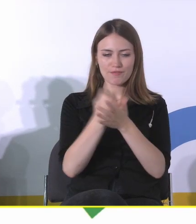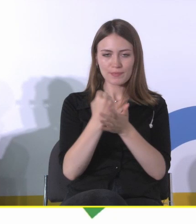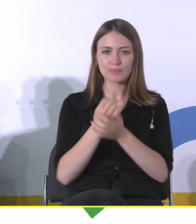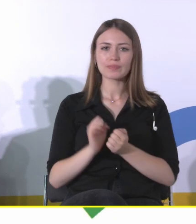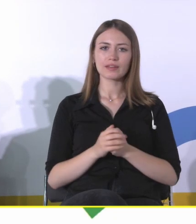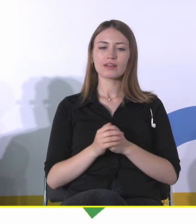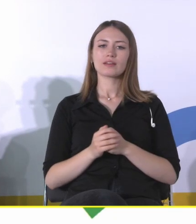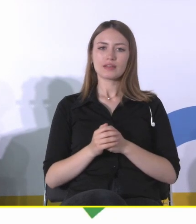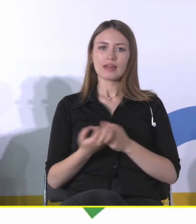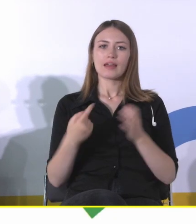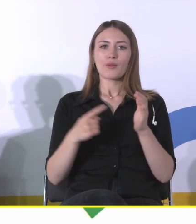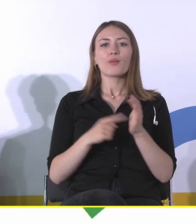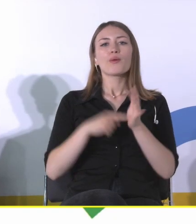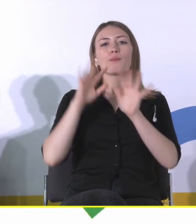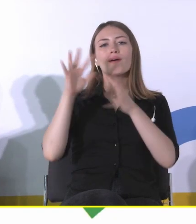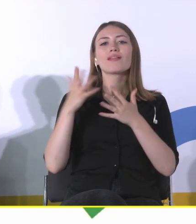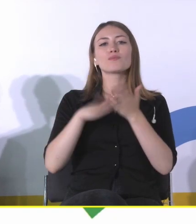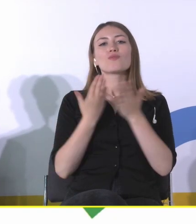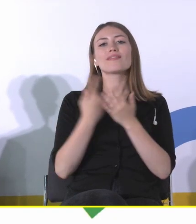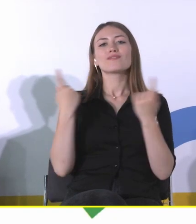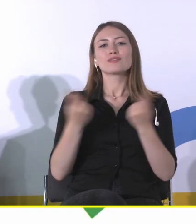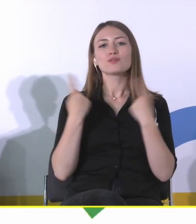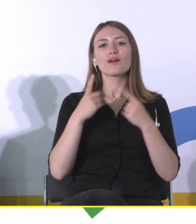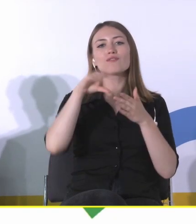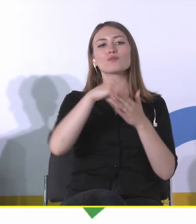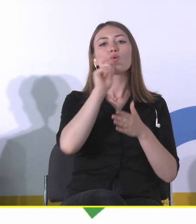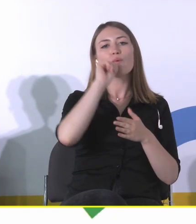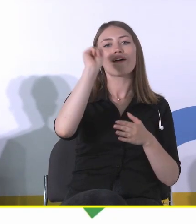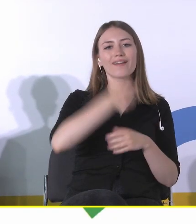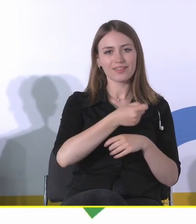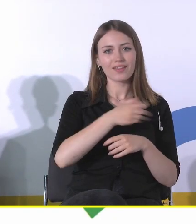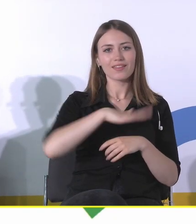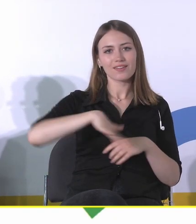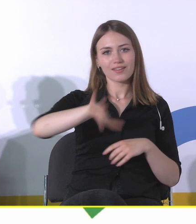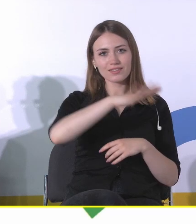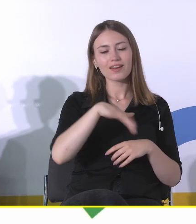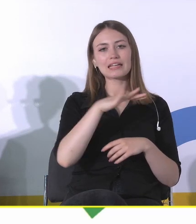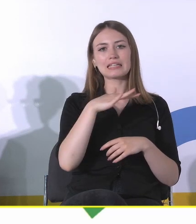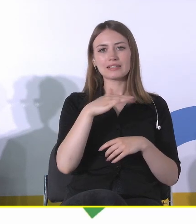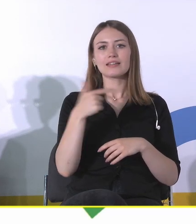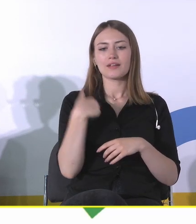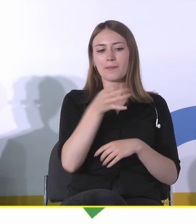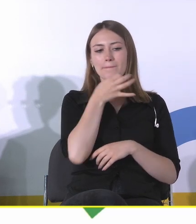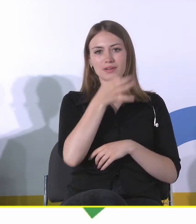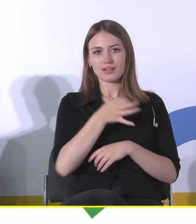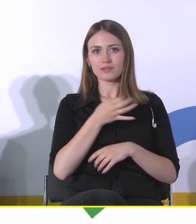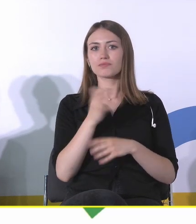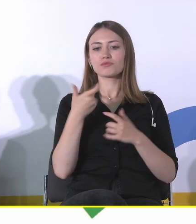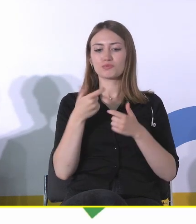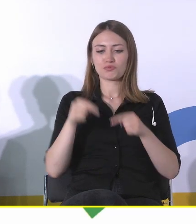chwili to, co się dzieje w sytuacjach miast ukraińskich, bo ja próbuję sobie też zadać pytanie, co by się działo u nas.